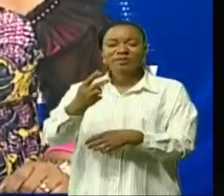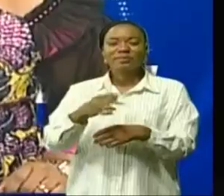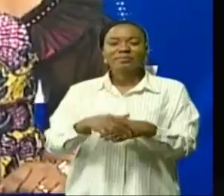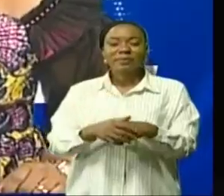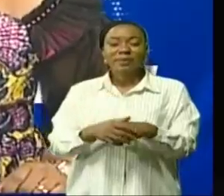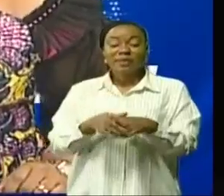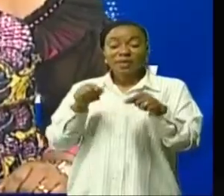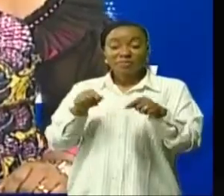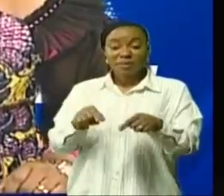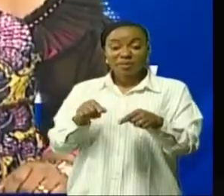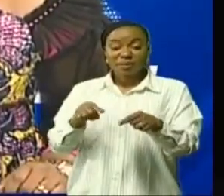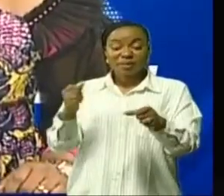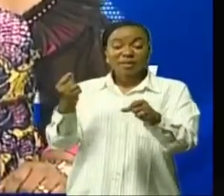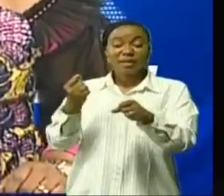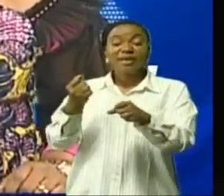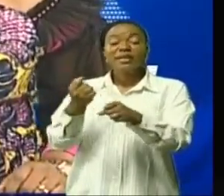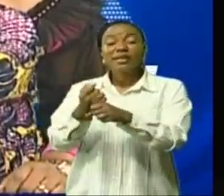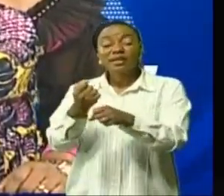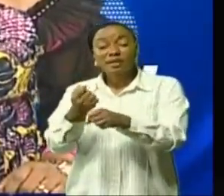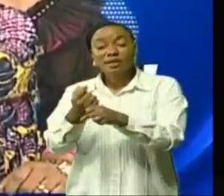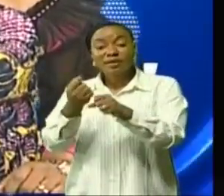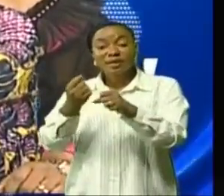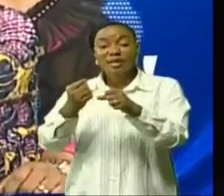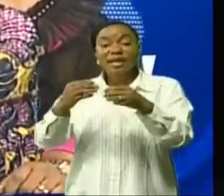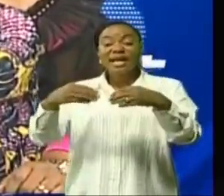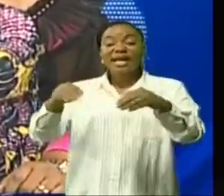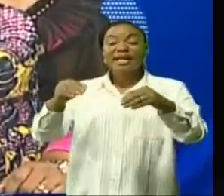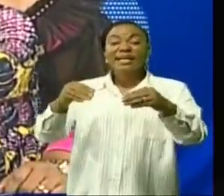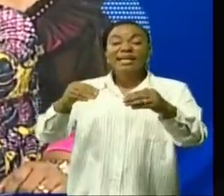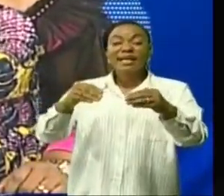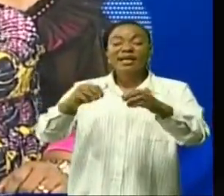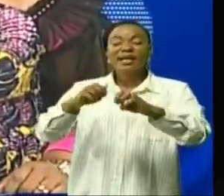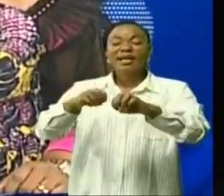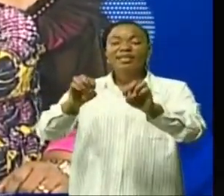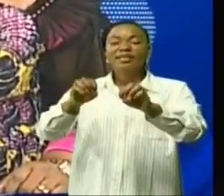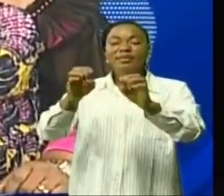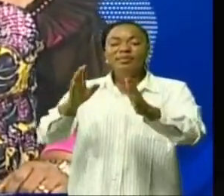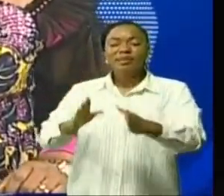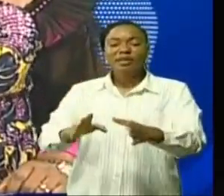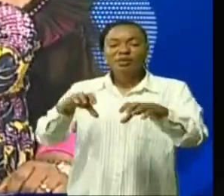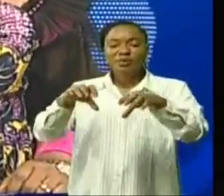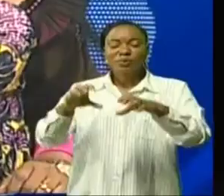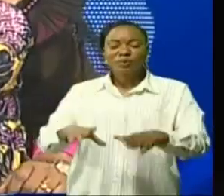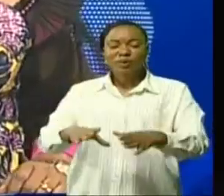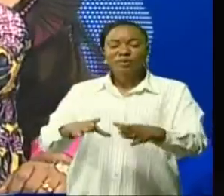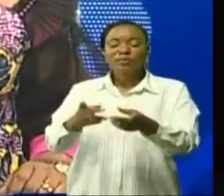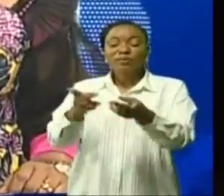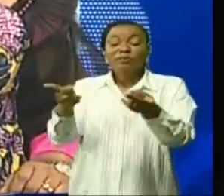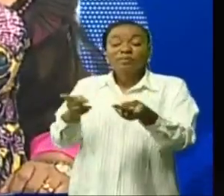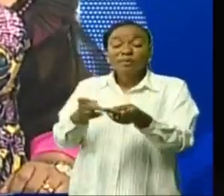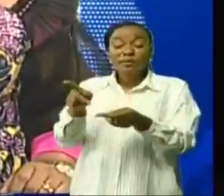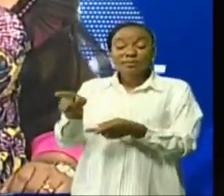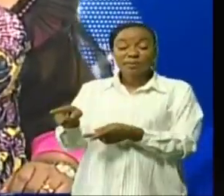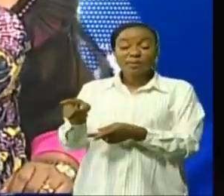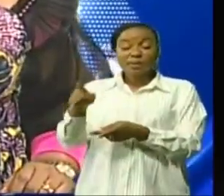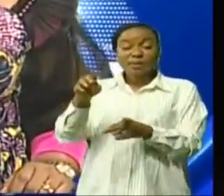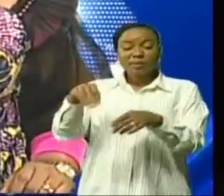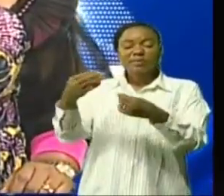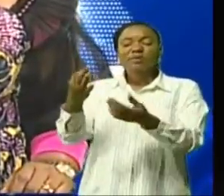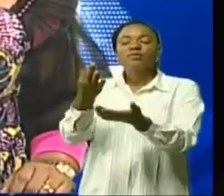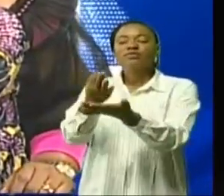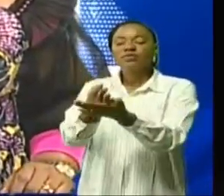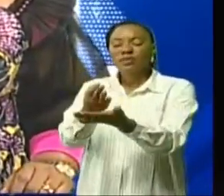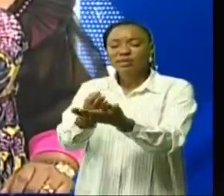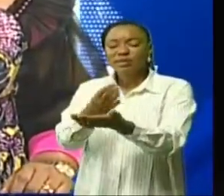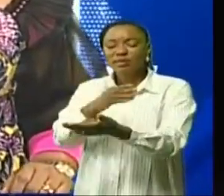Les entrepreneurs congolis pourront bénéficier d'un espace approprié avec un accompagnement financier et matériel afin de